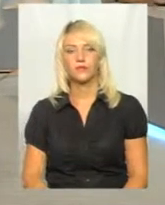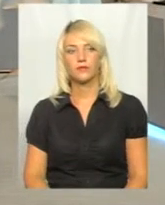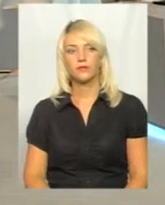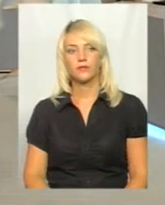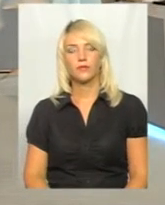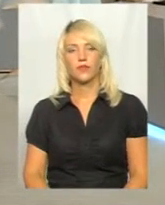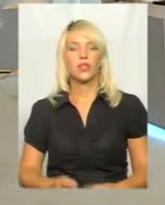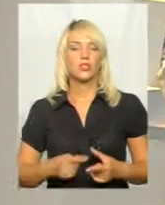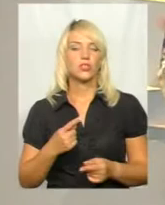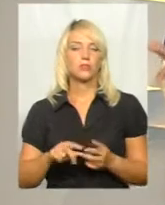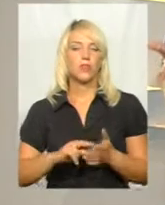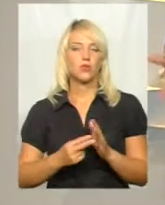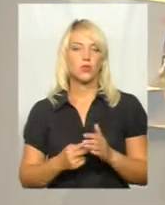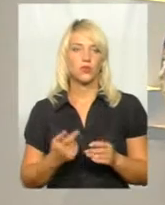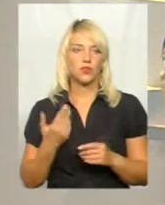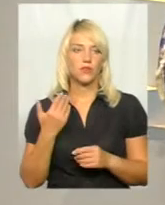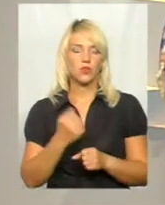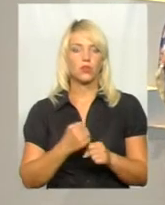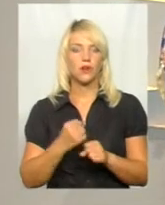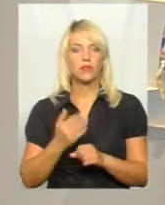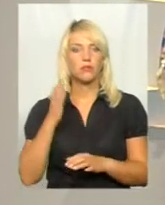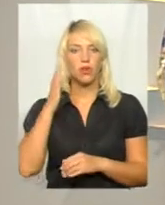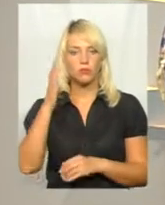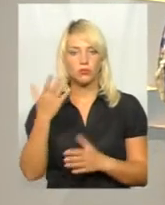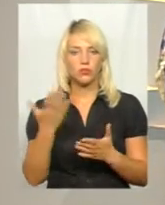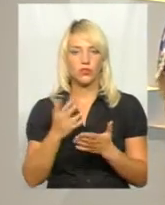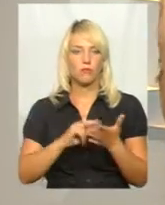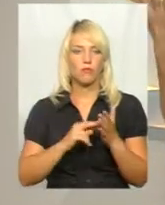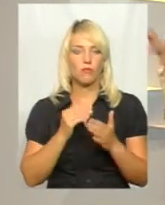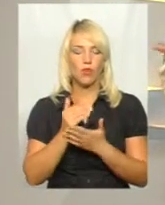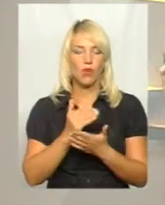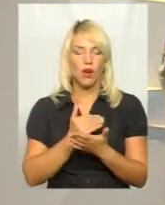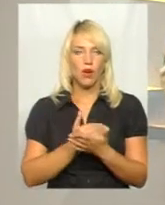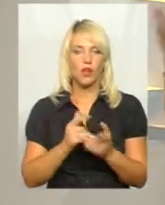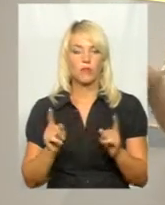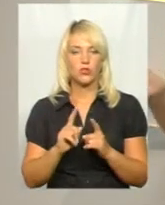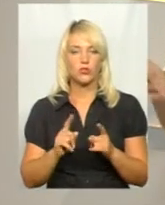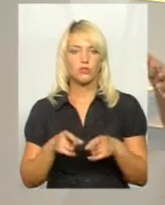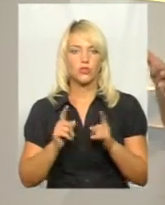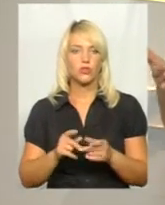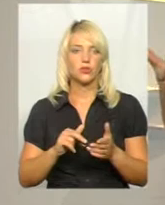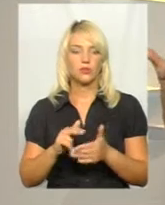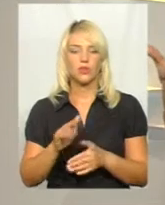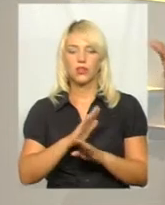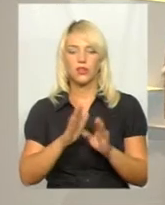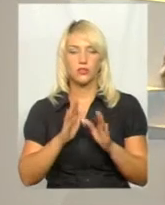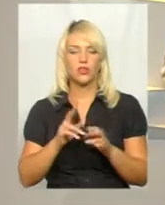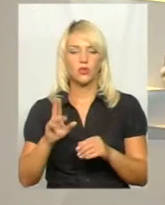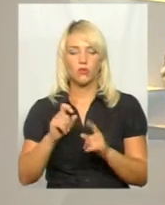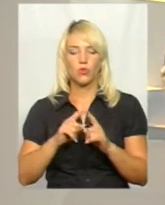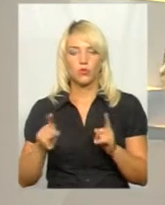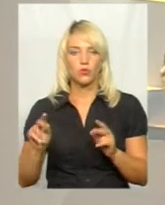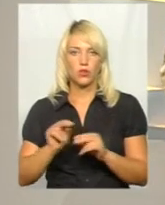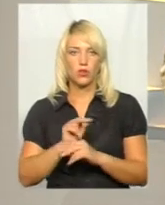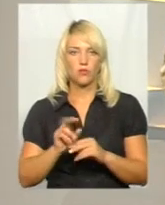А чи плануєте, можливо, розробляти в майбутньому якісь програми, для того, щоб дійсно підійти не тільки до поточного ремонту, а